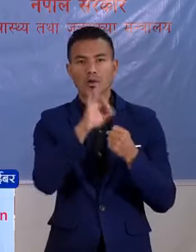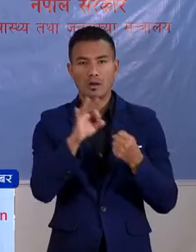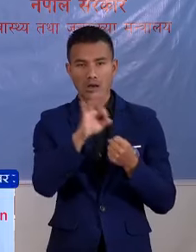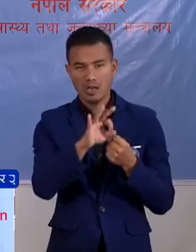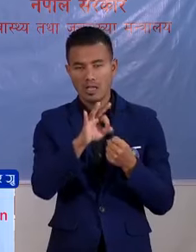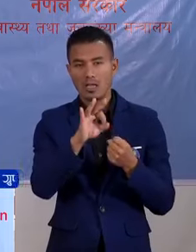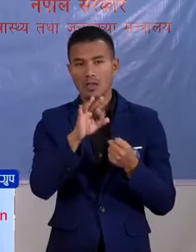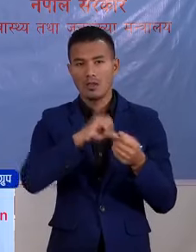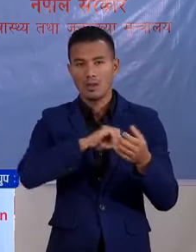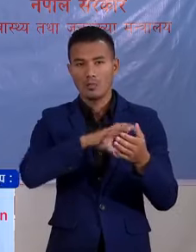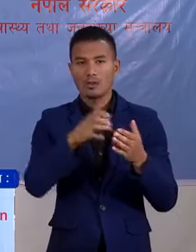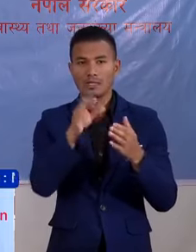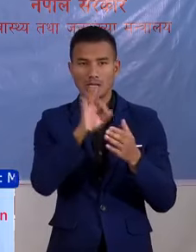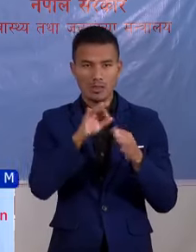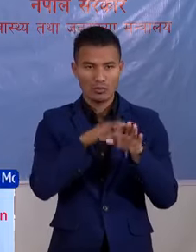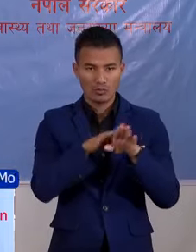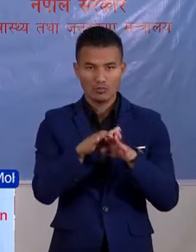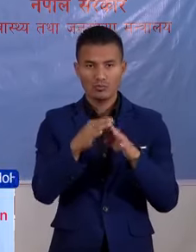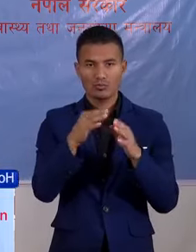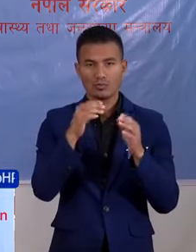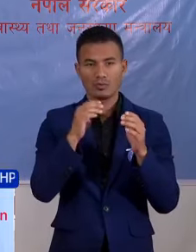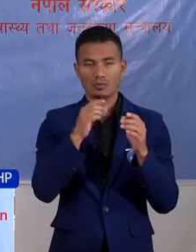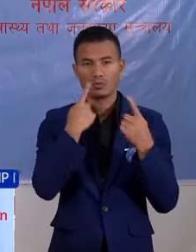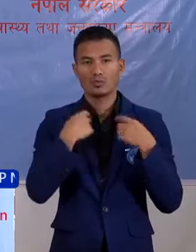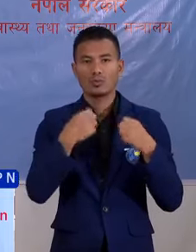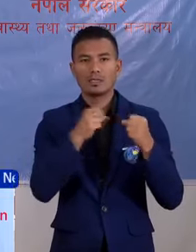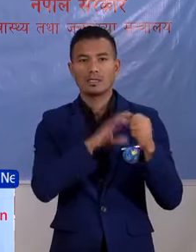प्रदेशिक स्वास्ते